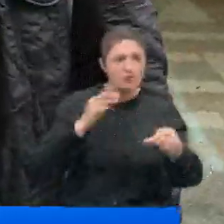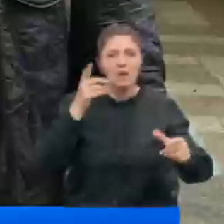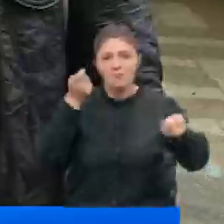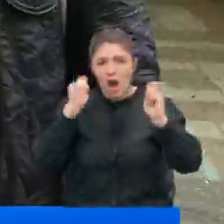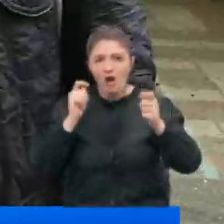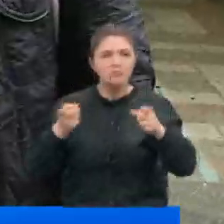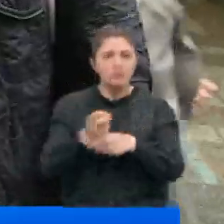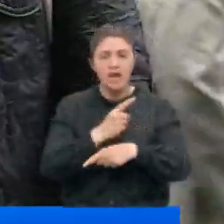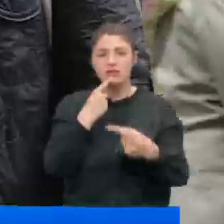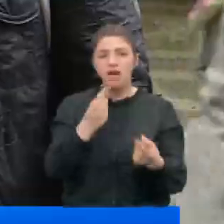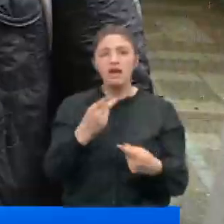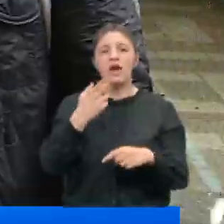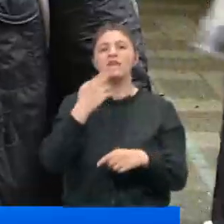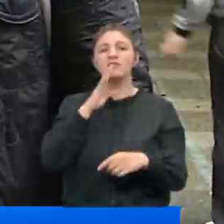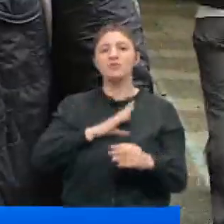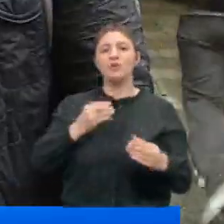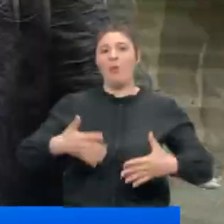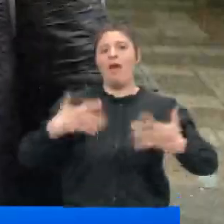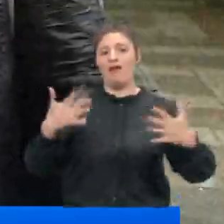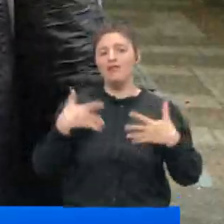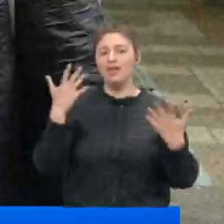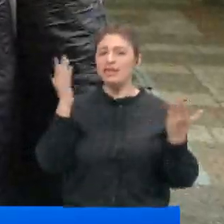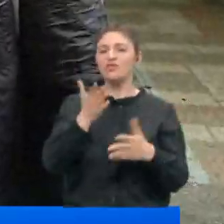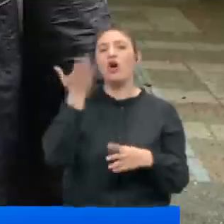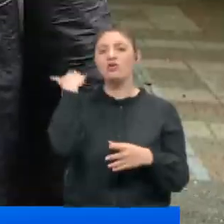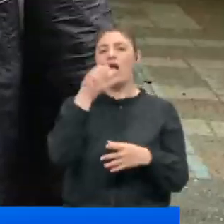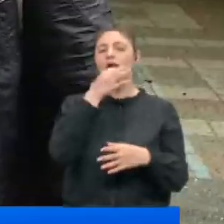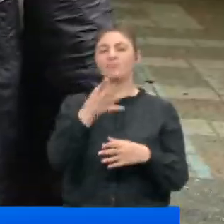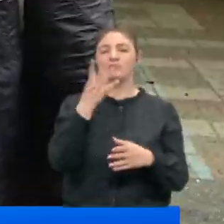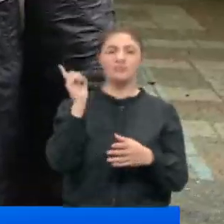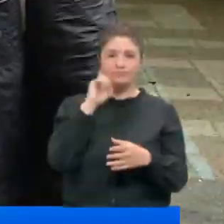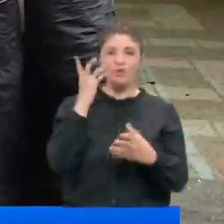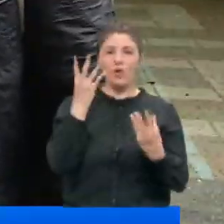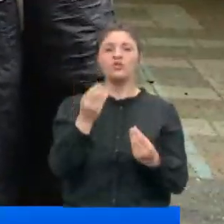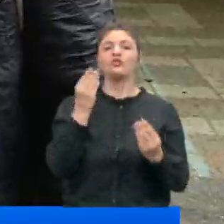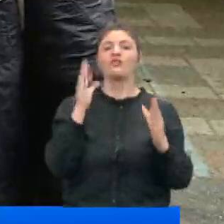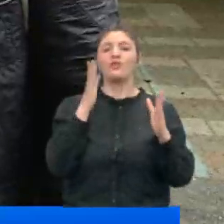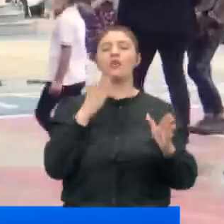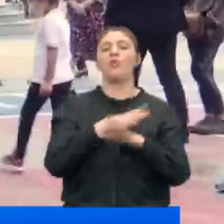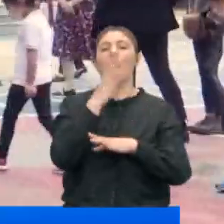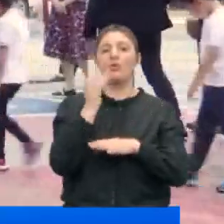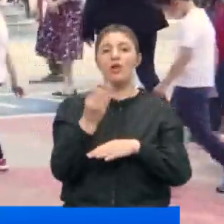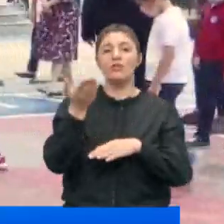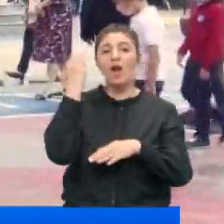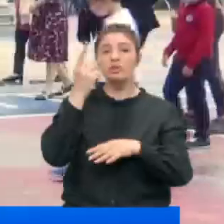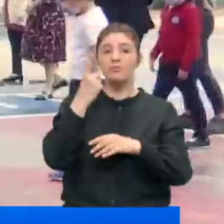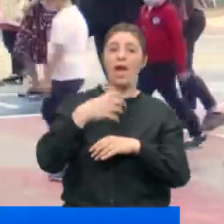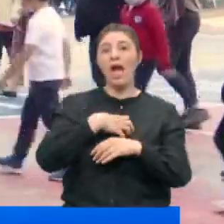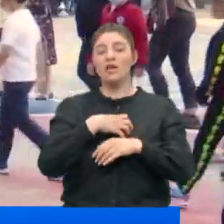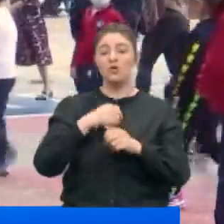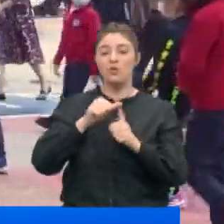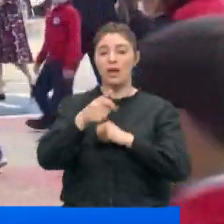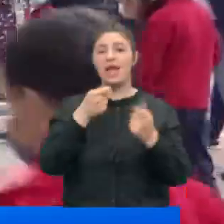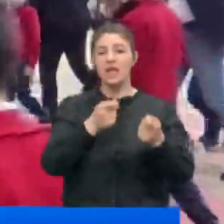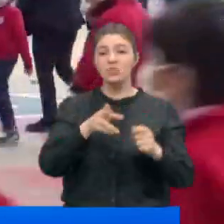banyodur vesaire derken kızımız da çok heyecanlandı. Keşke önceden o haberimiz olsaydı. Çok daha doğru olurdu. Daha önce 1 Haziran'da